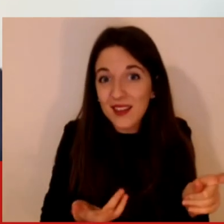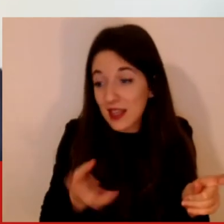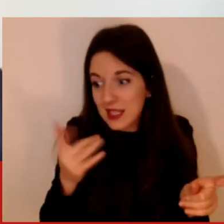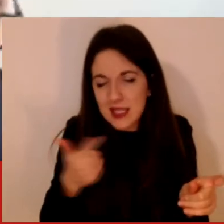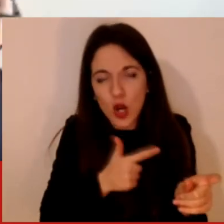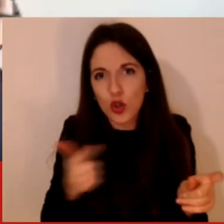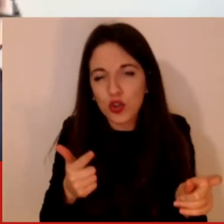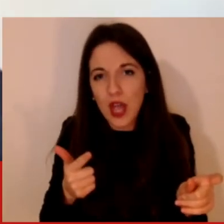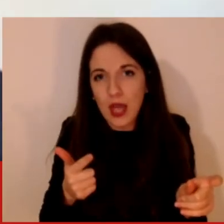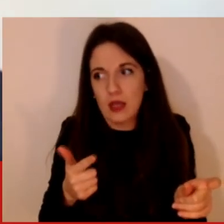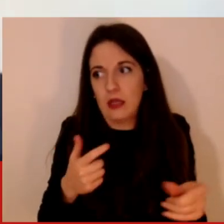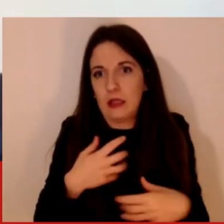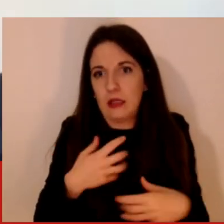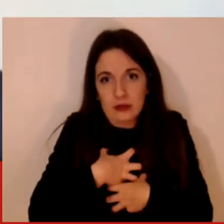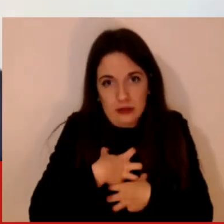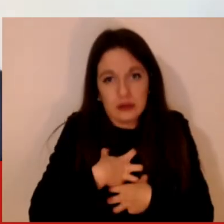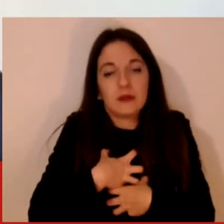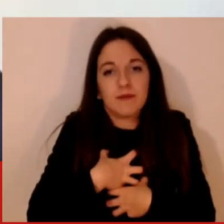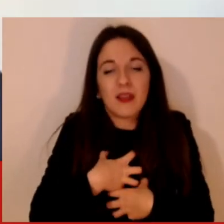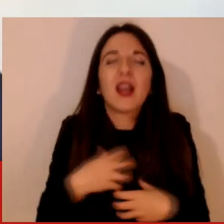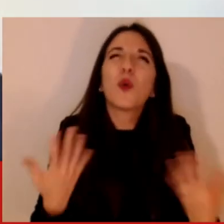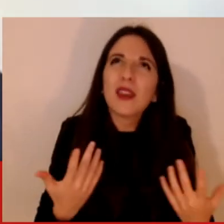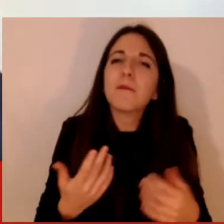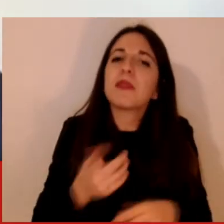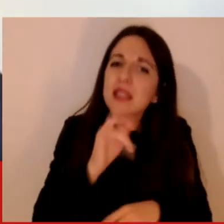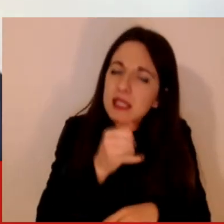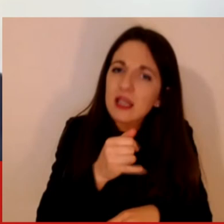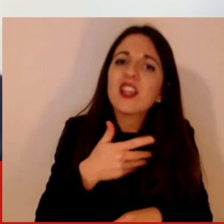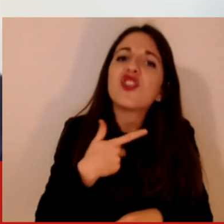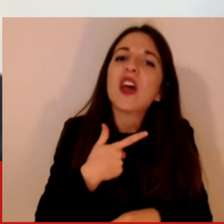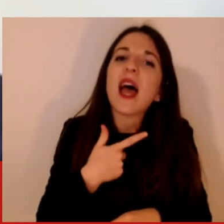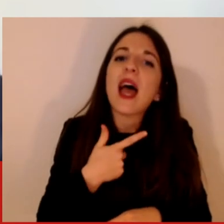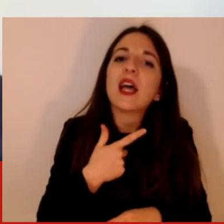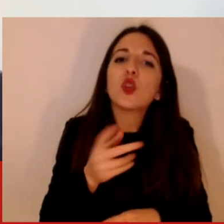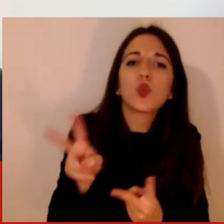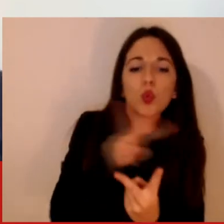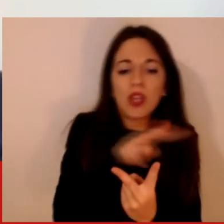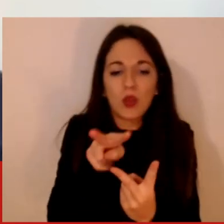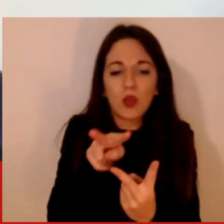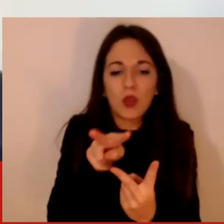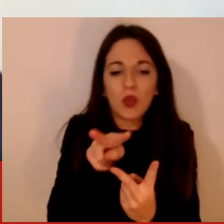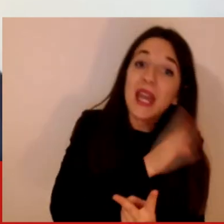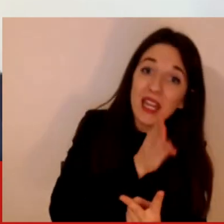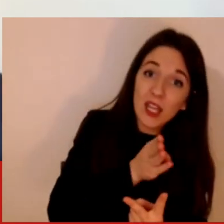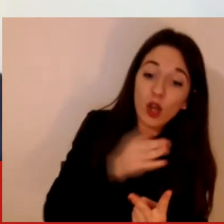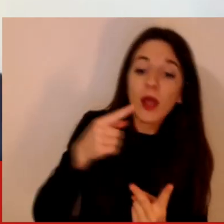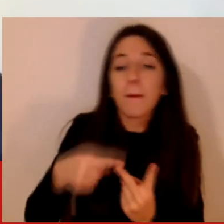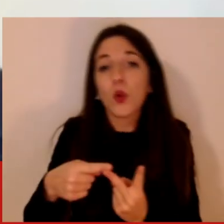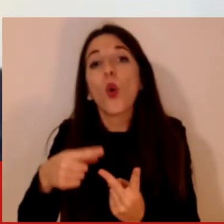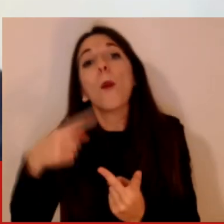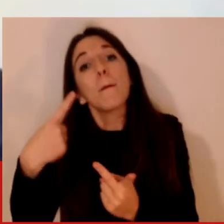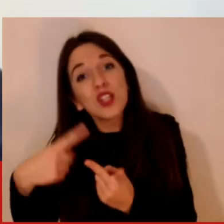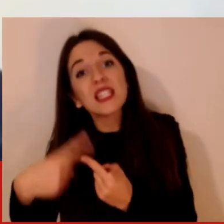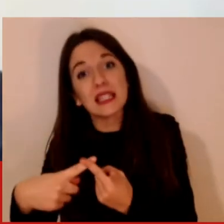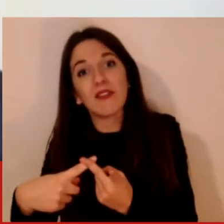grandi benefici ed è qui che io parlo sempre di consapevolezza perché dobbiamo essere in grado di bilanciare queste due cose